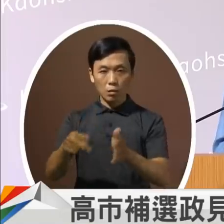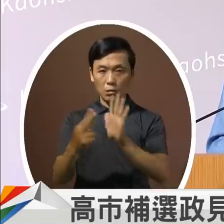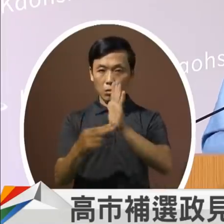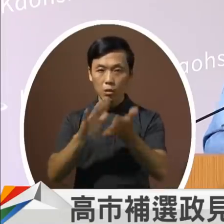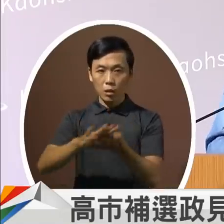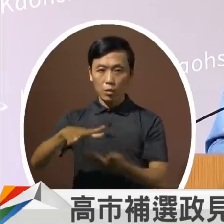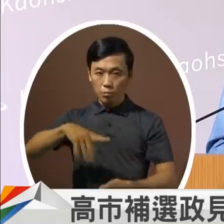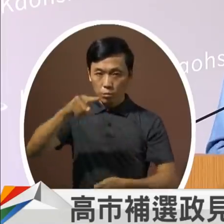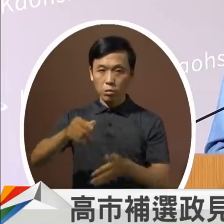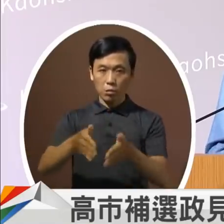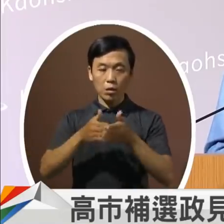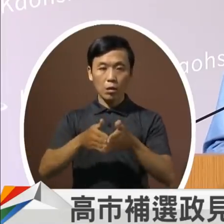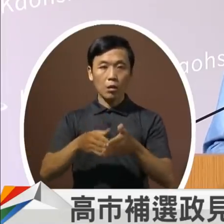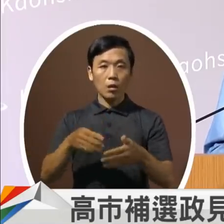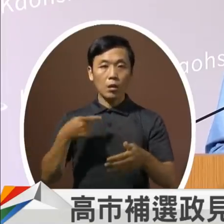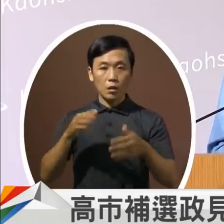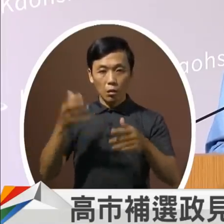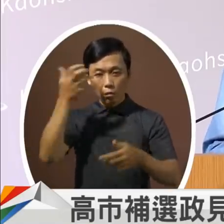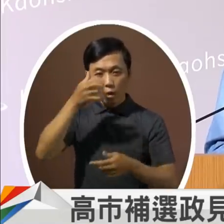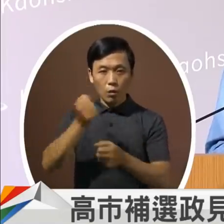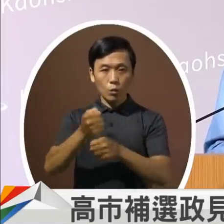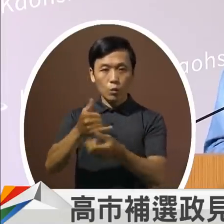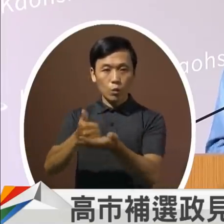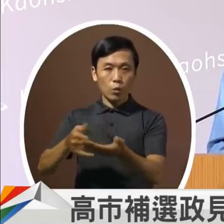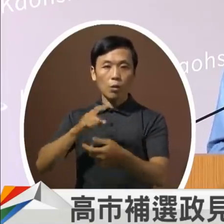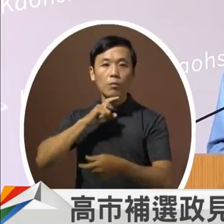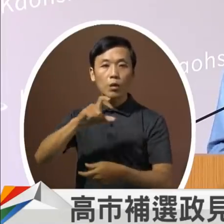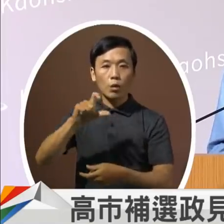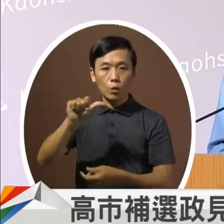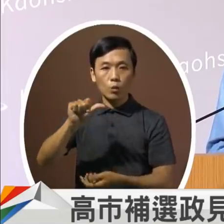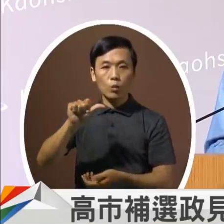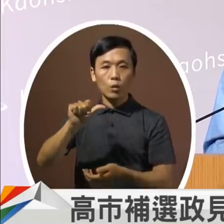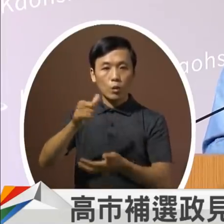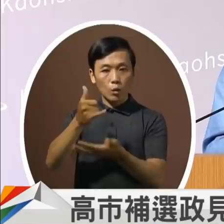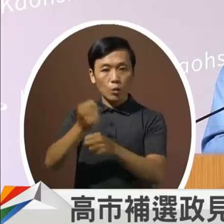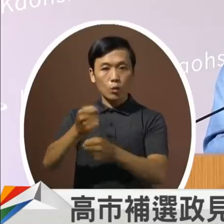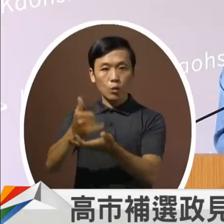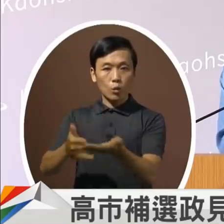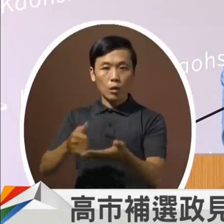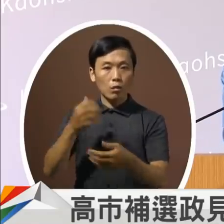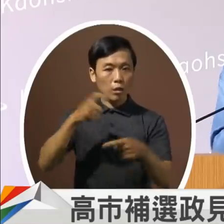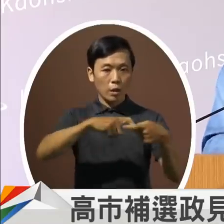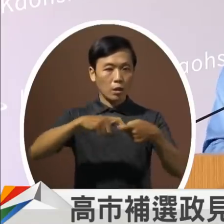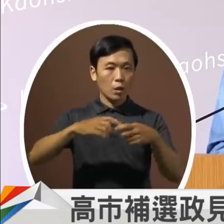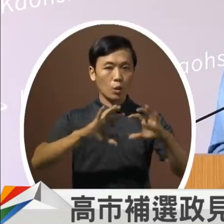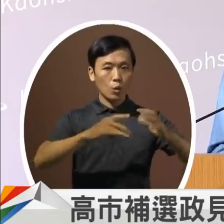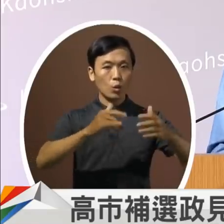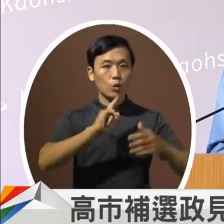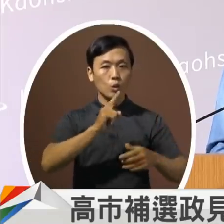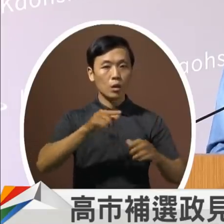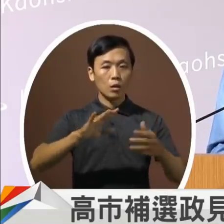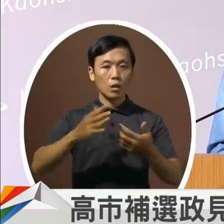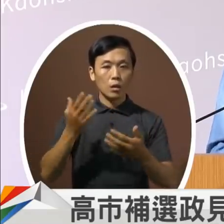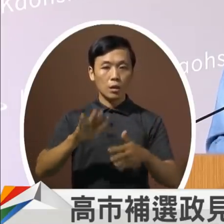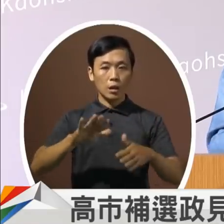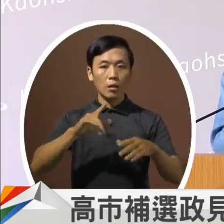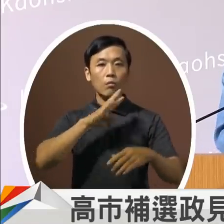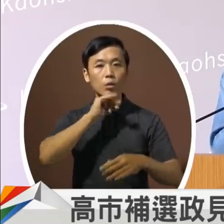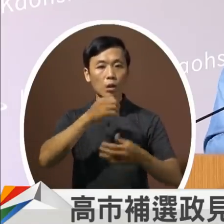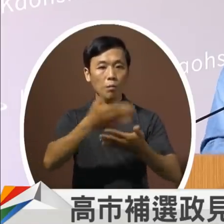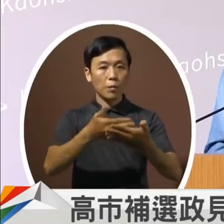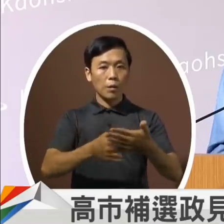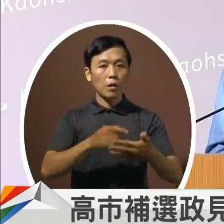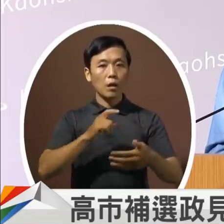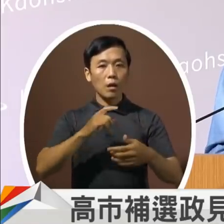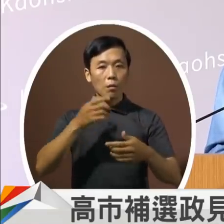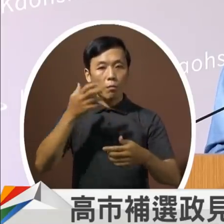所以说让我们的老人现在都退休65岁联合国讲的现在人比以前减20岁了所以说80岁看